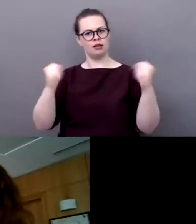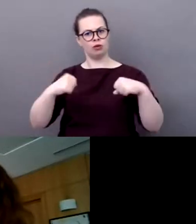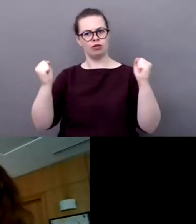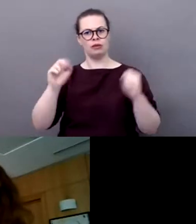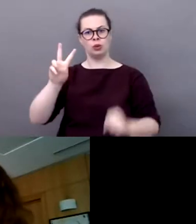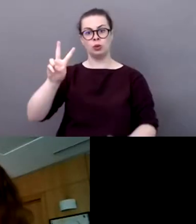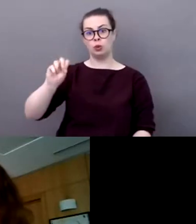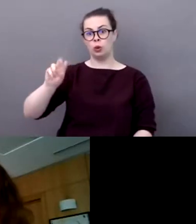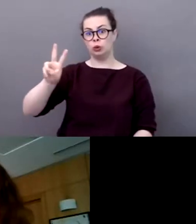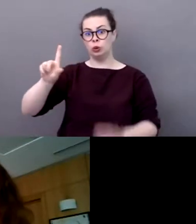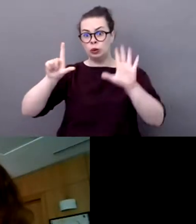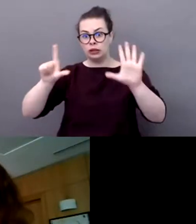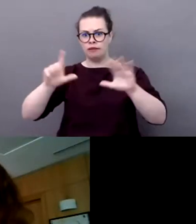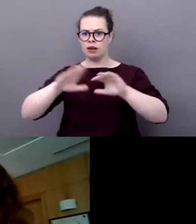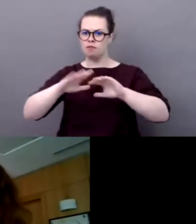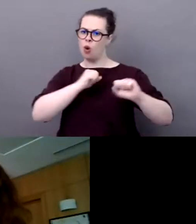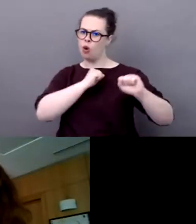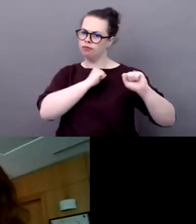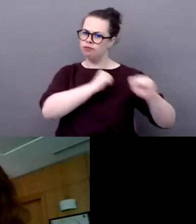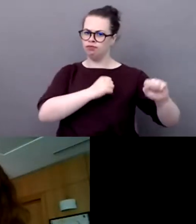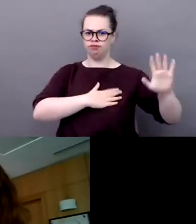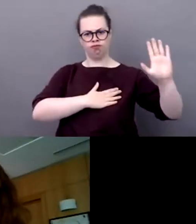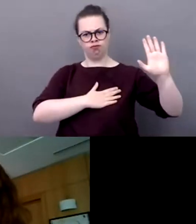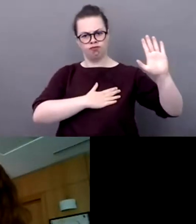mais qu'elle ne fait évidemment pas encore parfaitement.